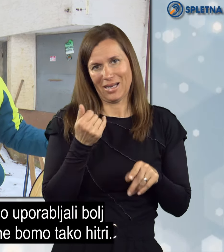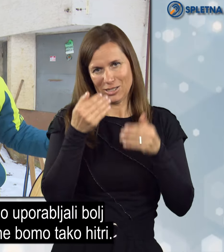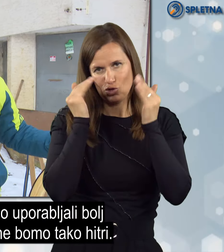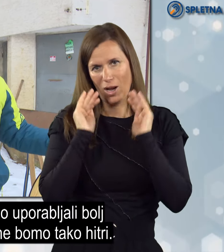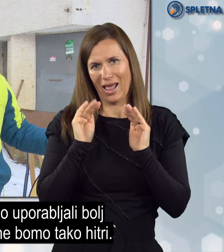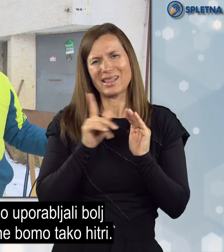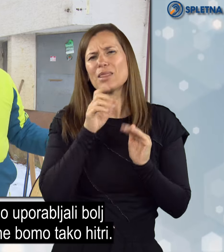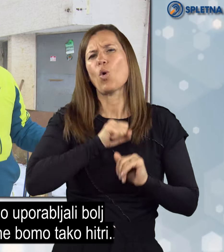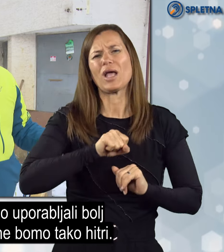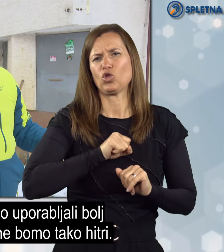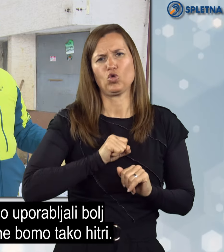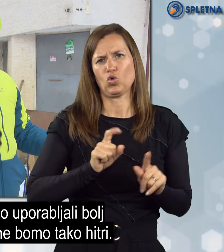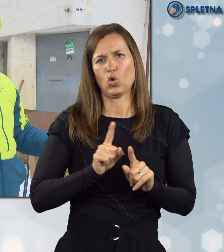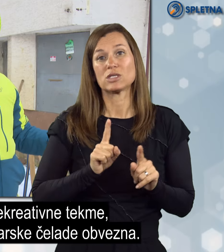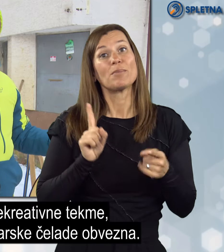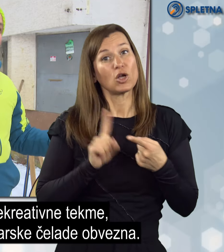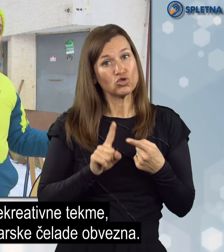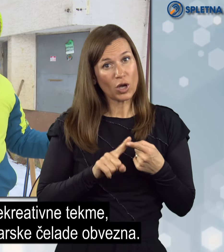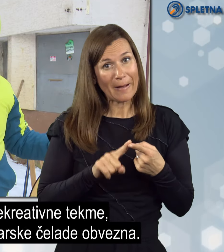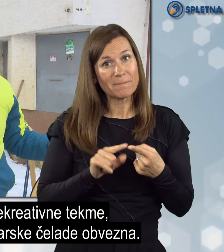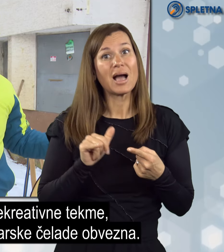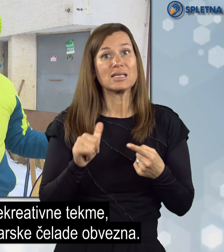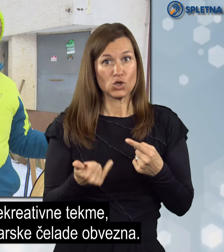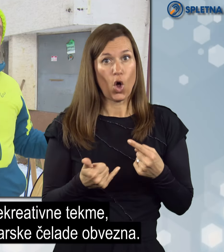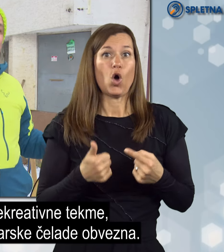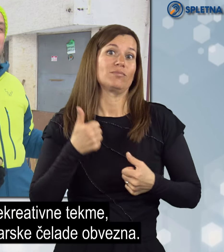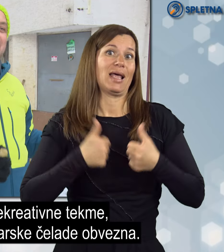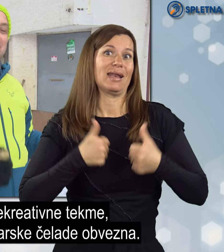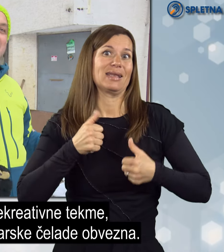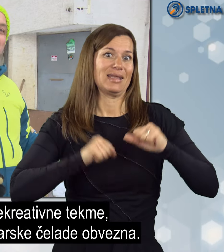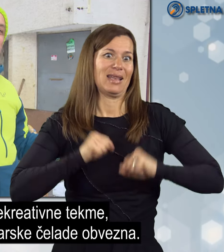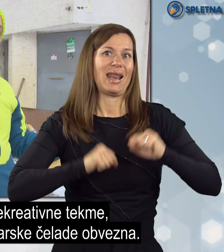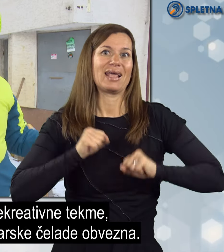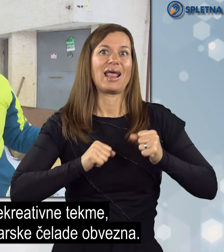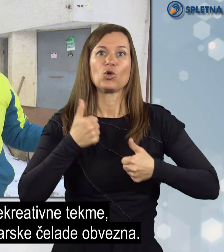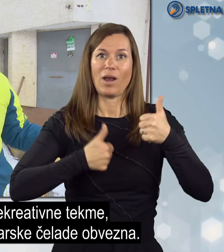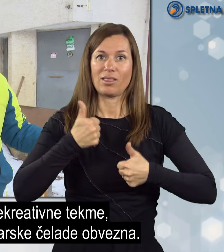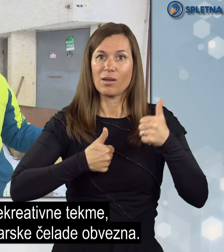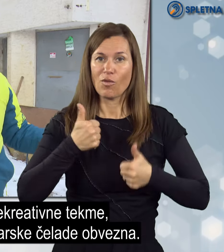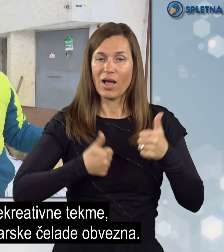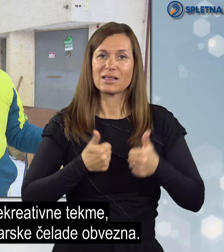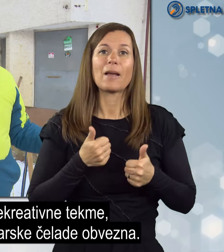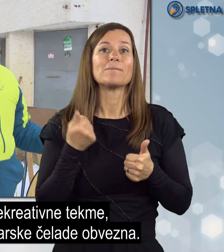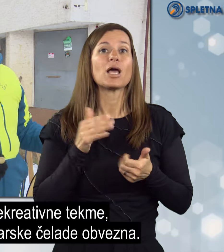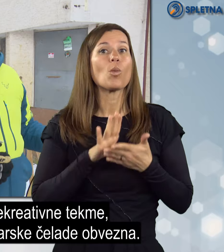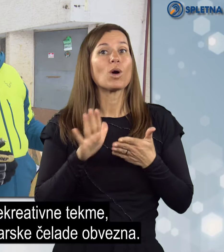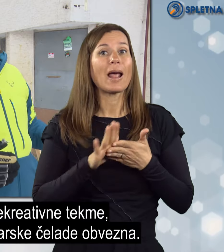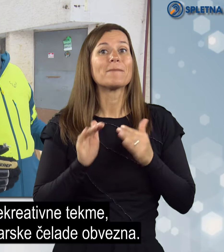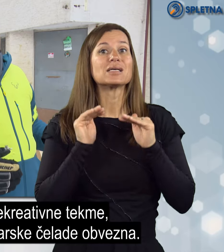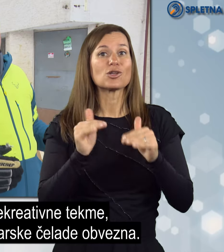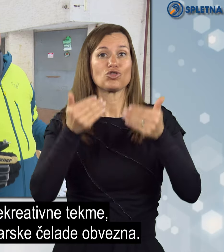se ne bomo pelali tako hitar, ampak, kaj imamo rekreativne tekme, je pa